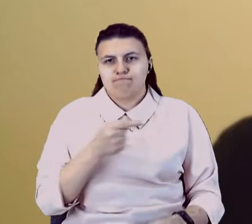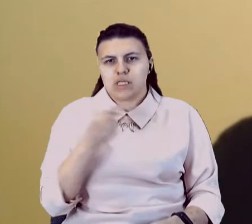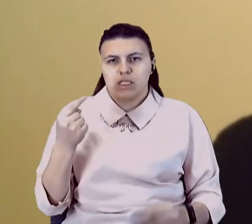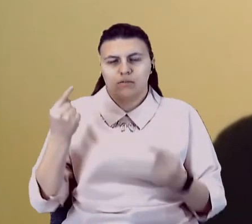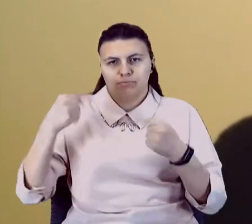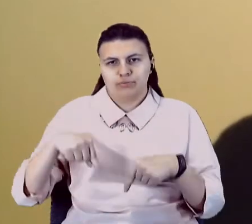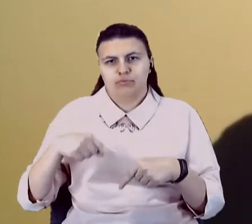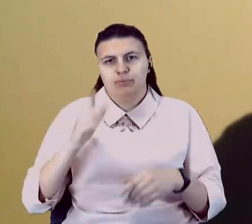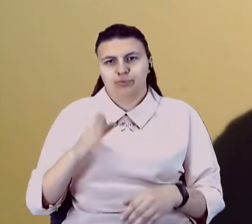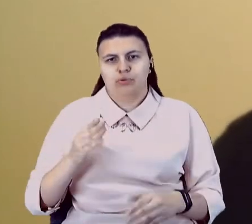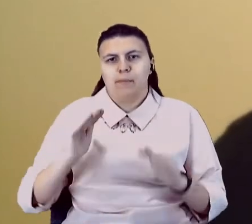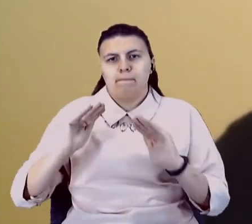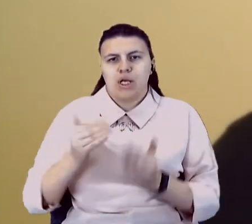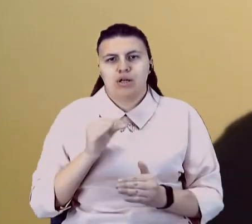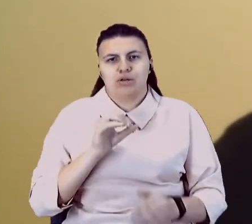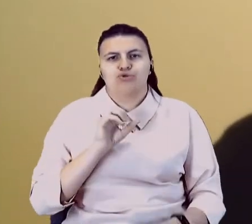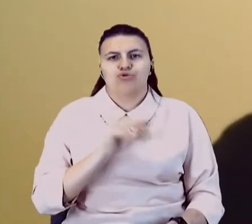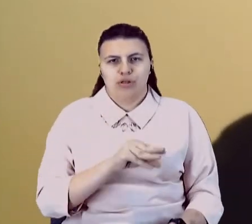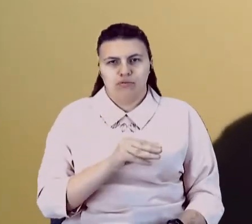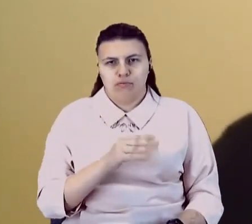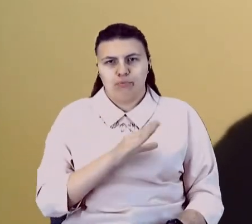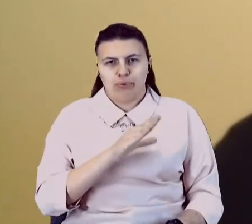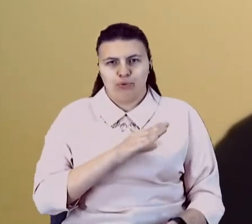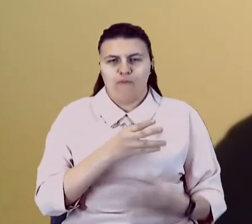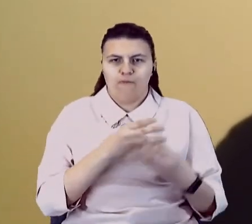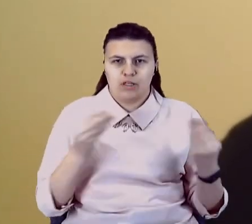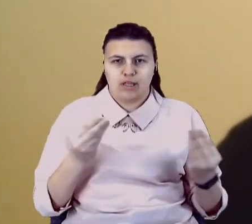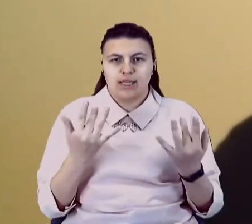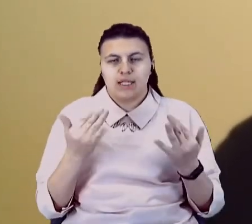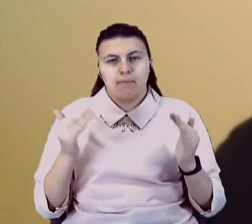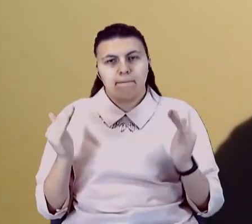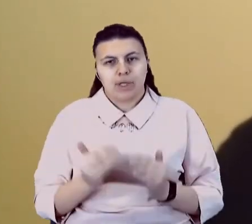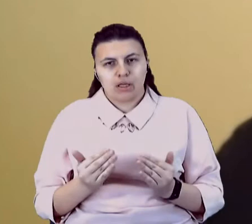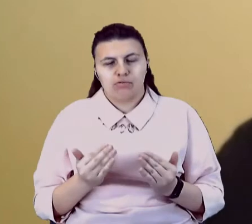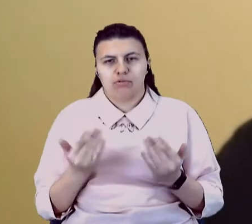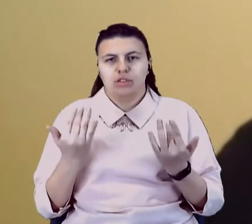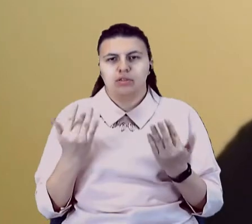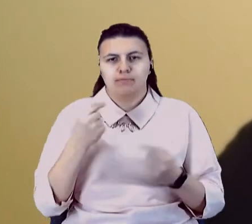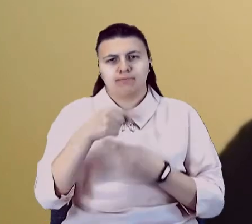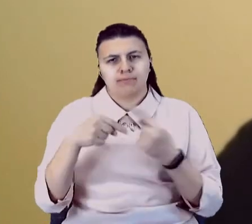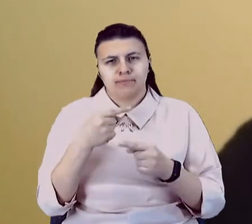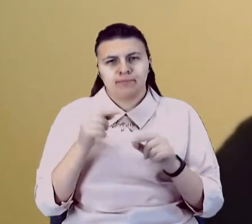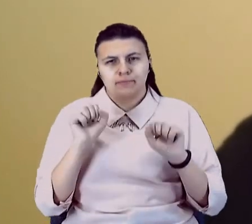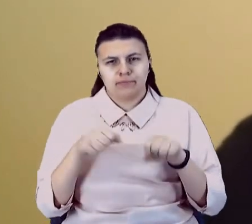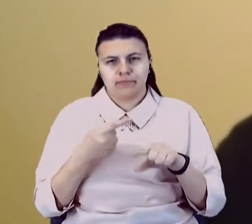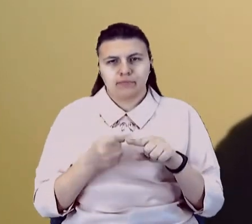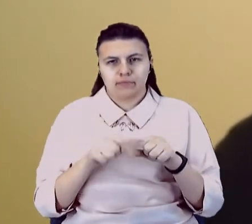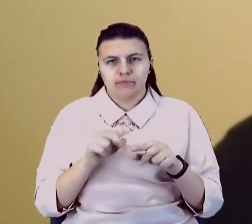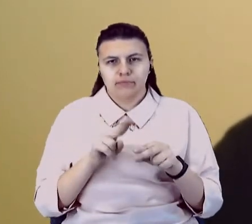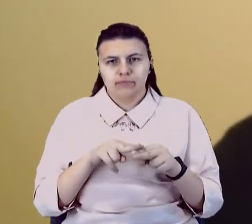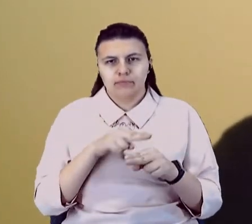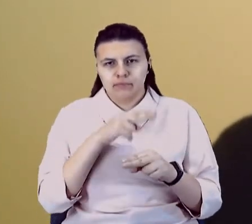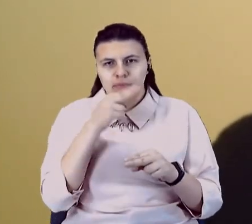повного локдауну. Але наскільки меншими, наскільки бізнес може це компенсувати, ми